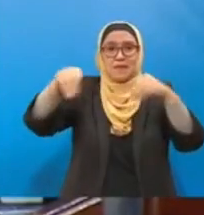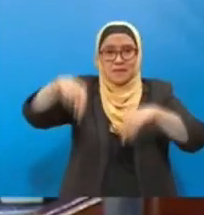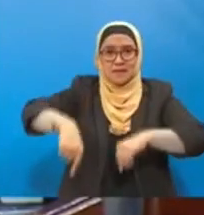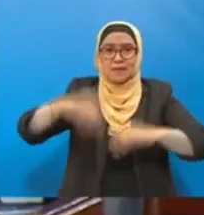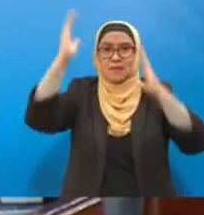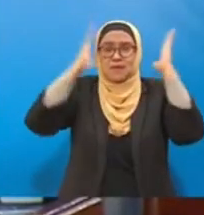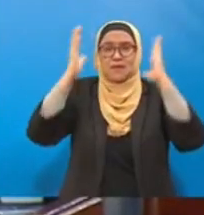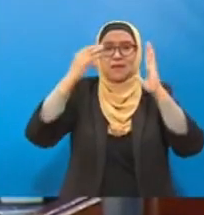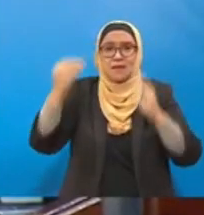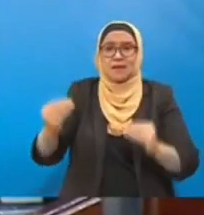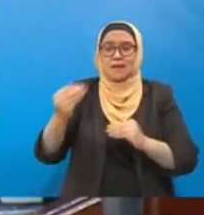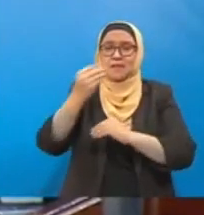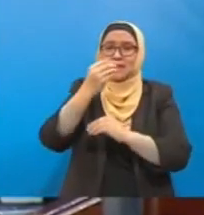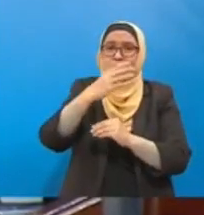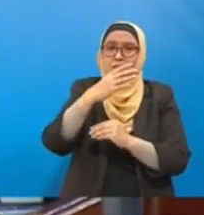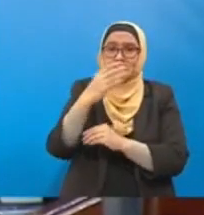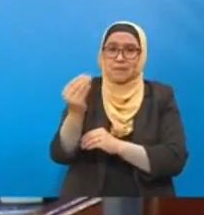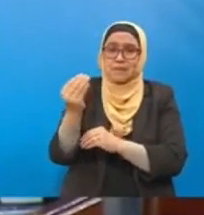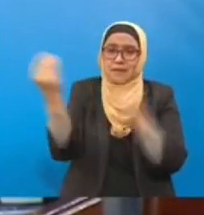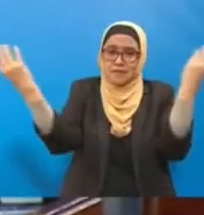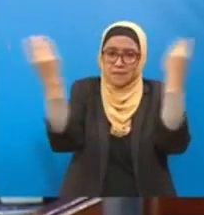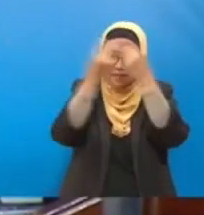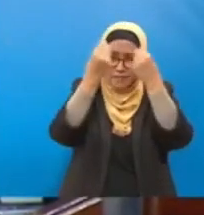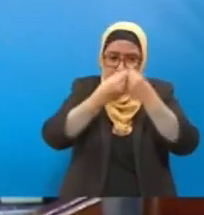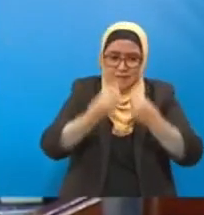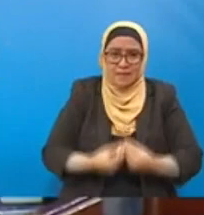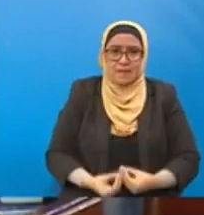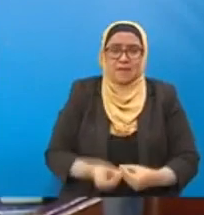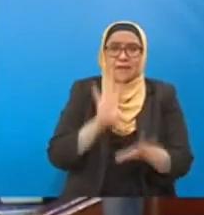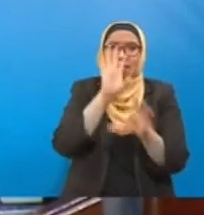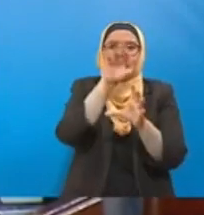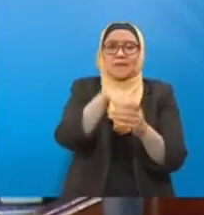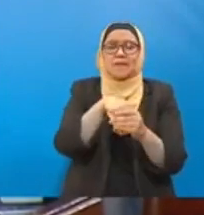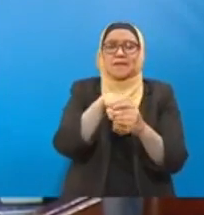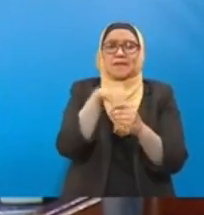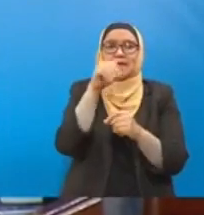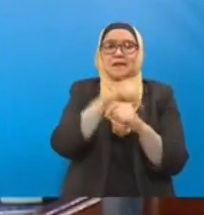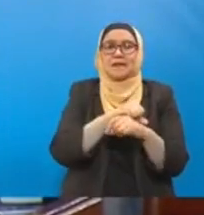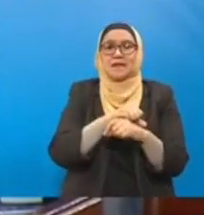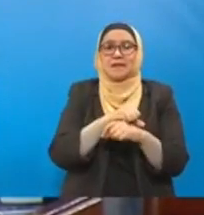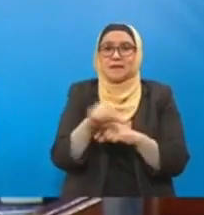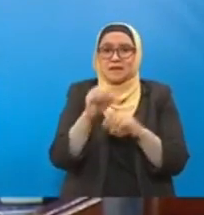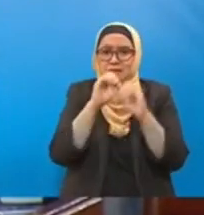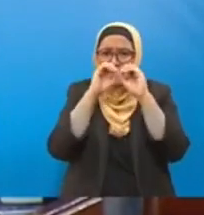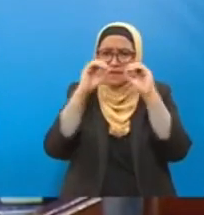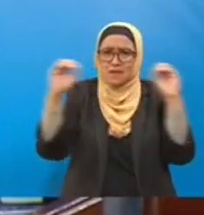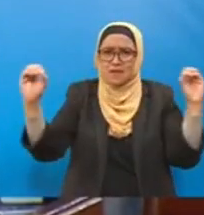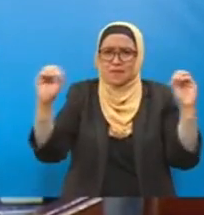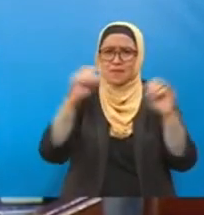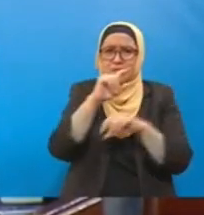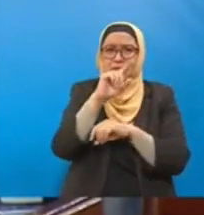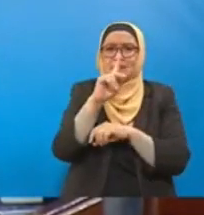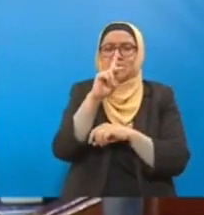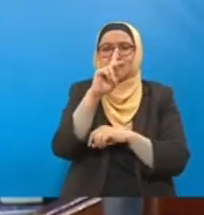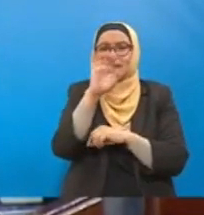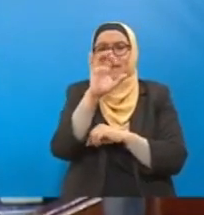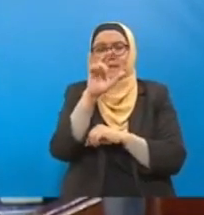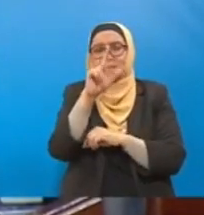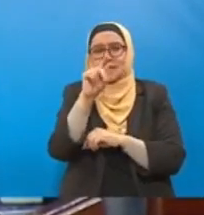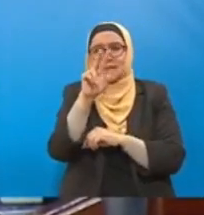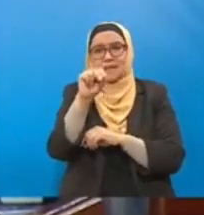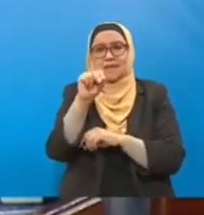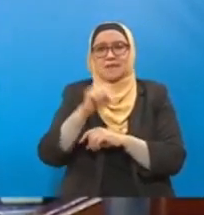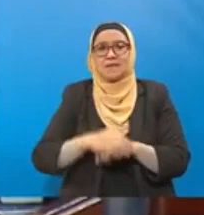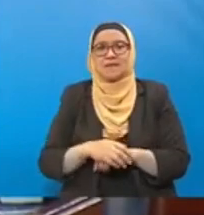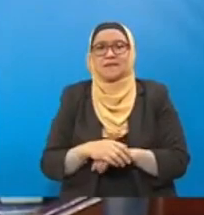karbon ini dalam kiraan net zero karbon antarabangsa mereka. So apakah mekanisme yang akan diambil oleh